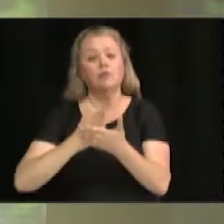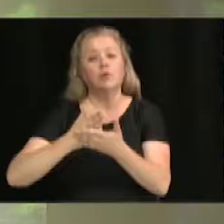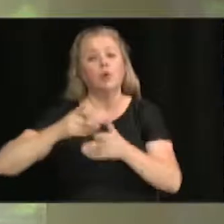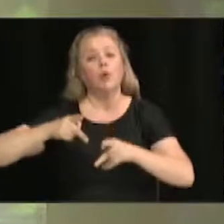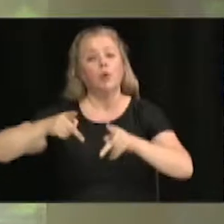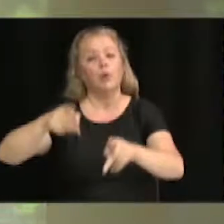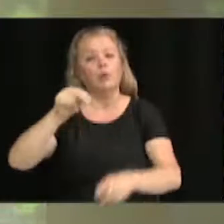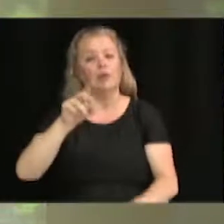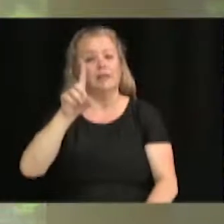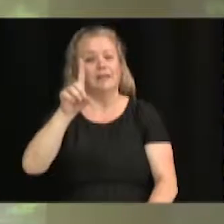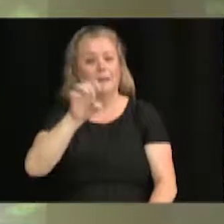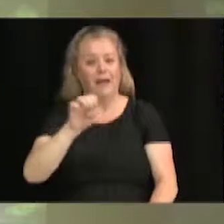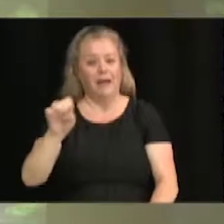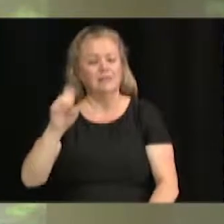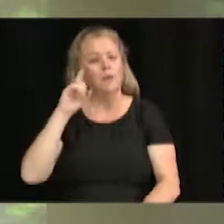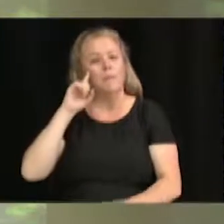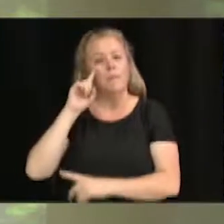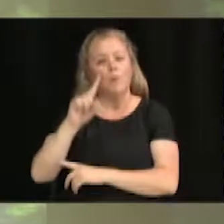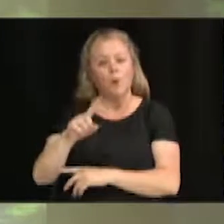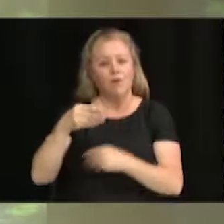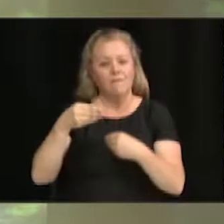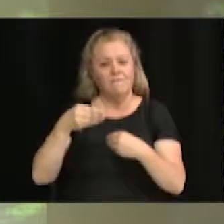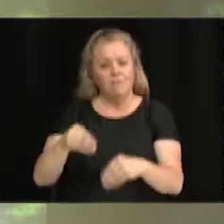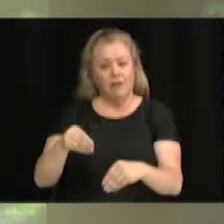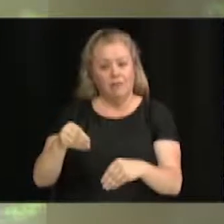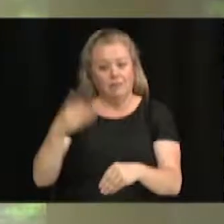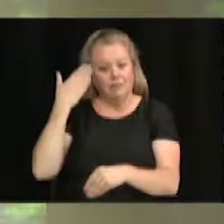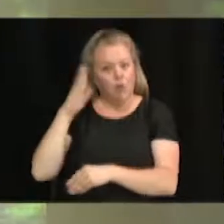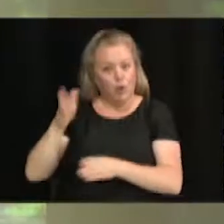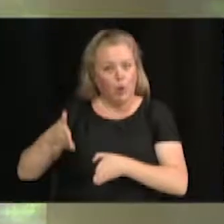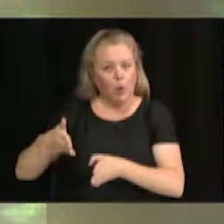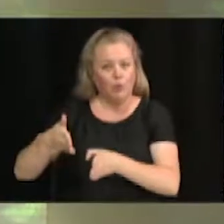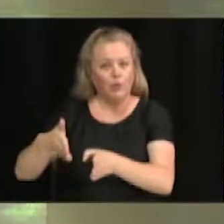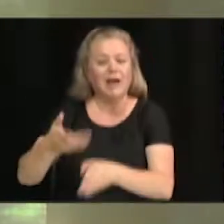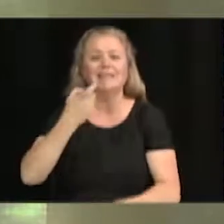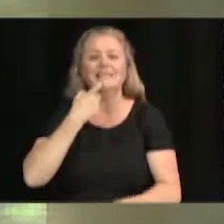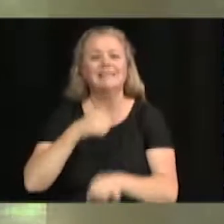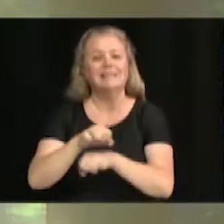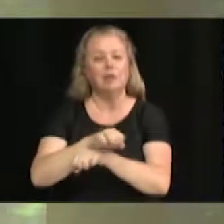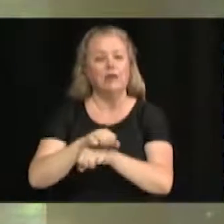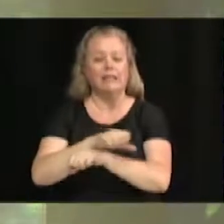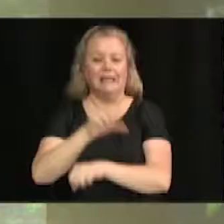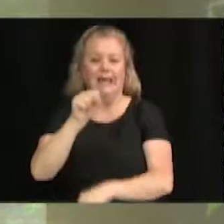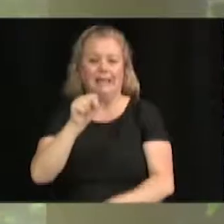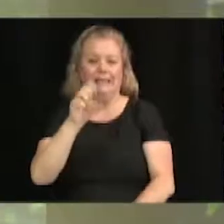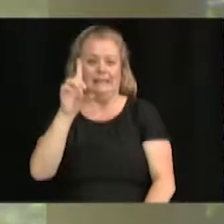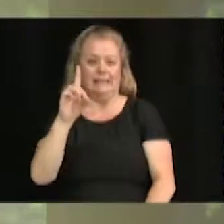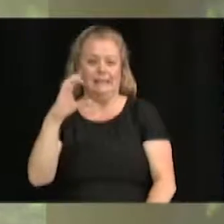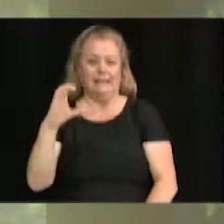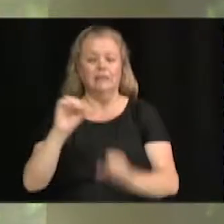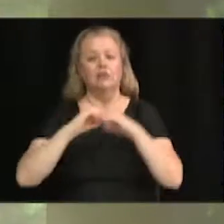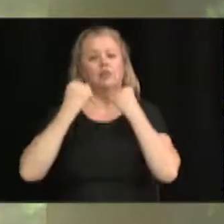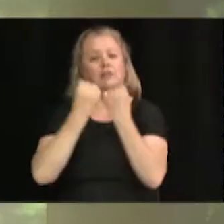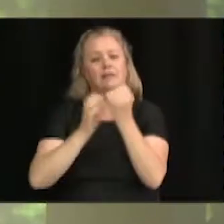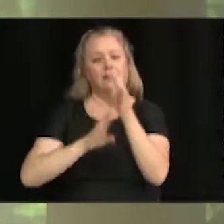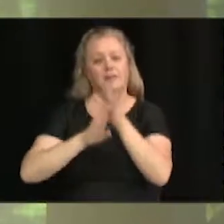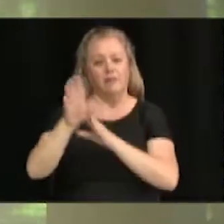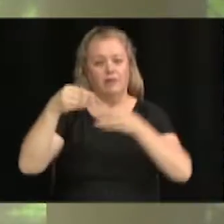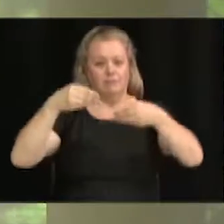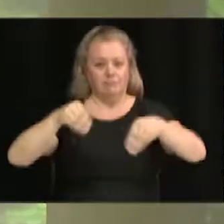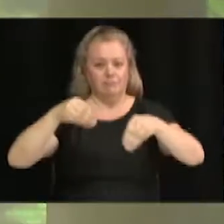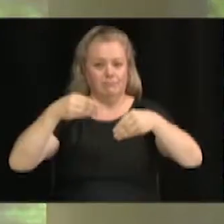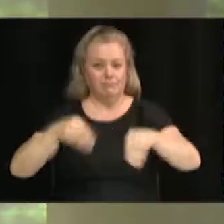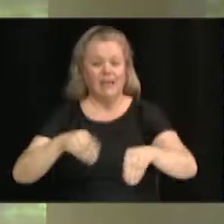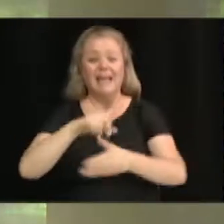tenue d'une vente trottoir organisée au centre-ville par la Société de développement commercial de Victoriaville qui aura lieu du 15